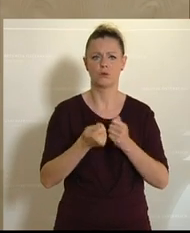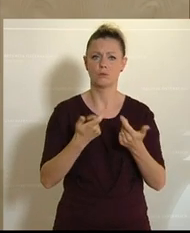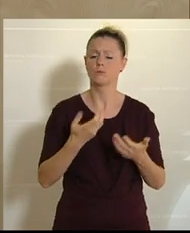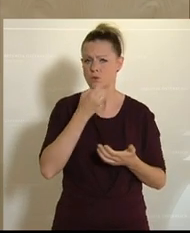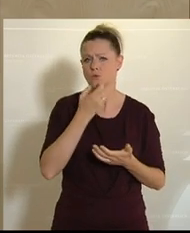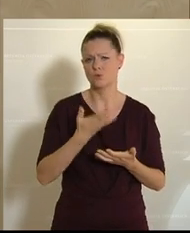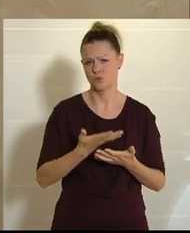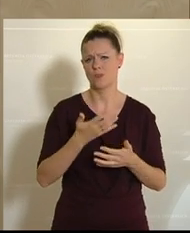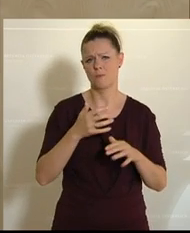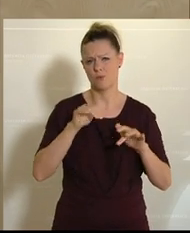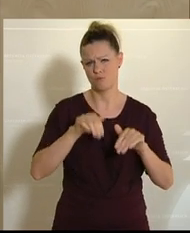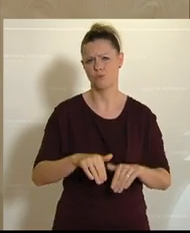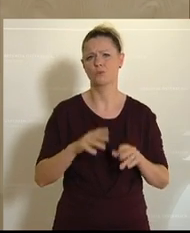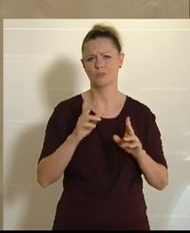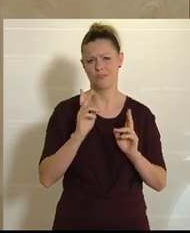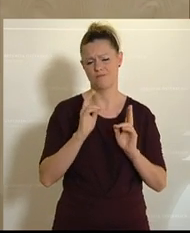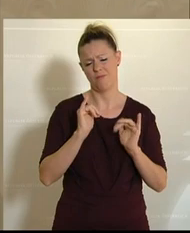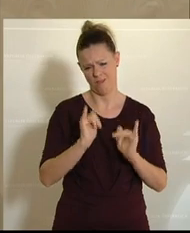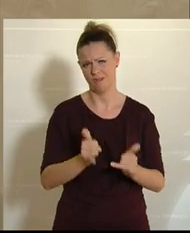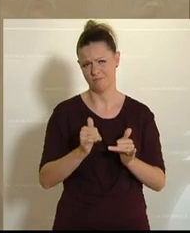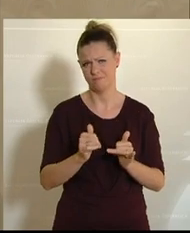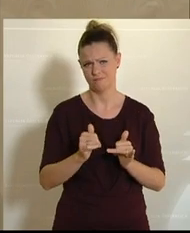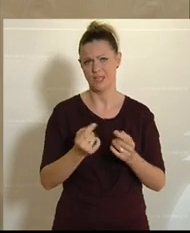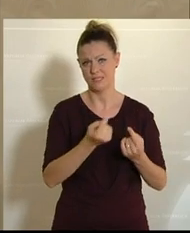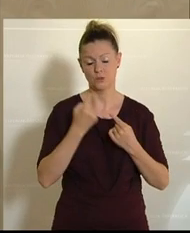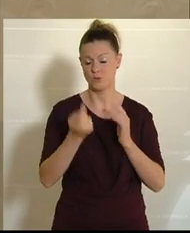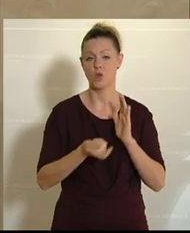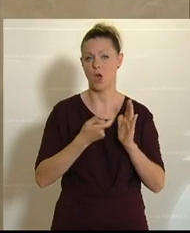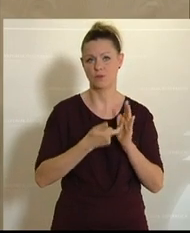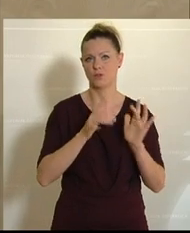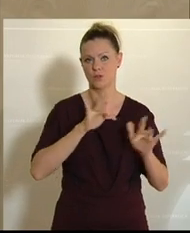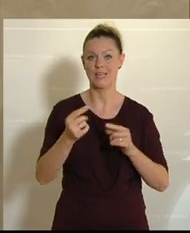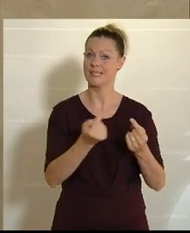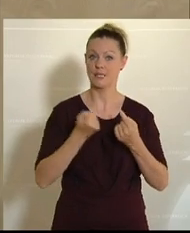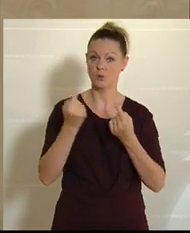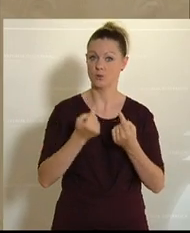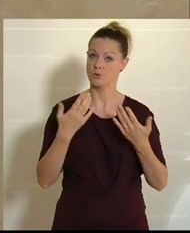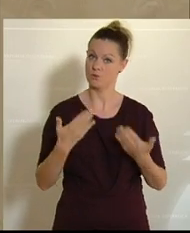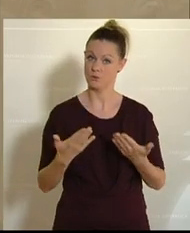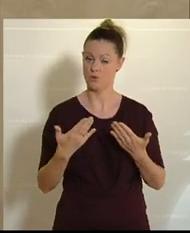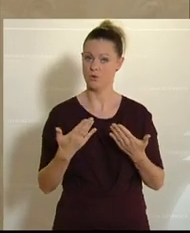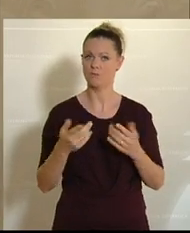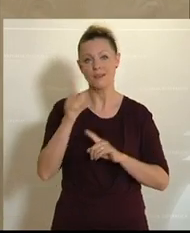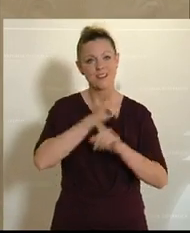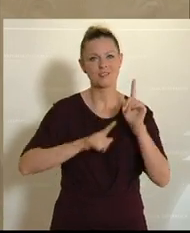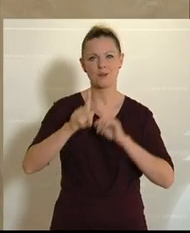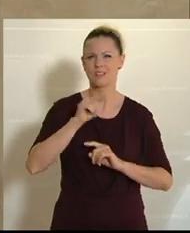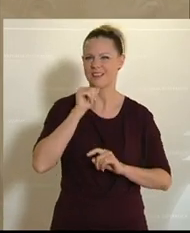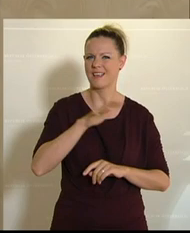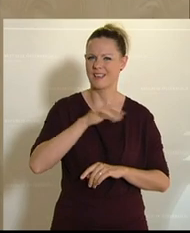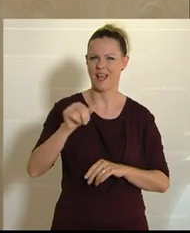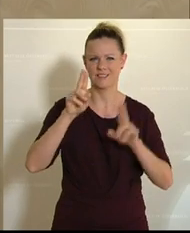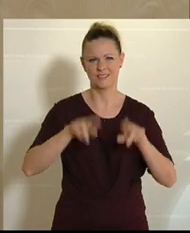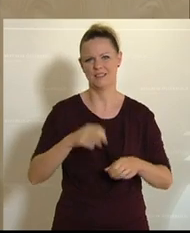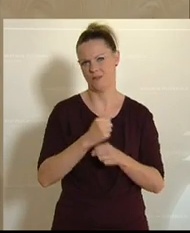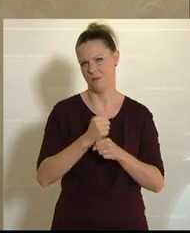zugegeben, es ist schon eine sehr herausfordernde Situation gewesen und eine Situation, in der man wahrscheinlich nicht alles richtig